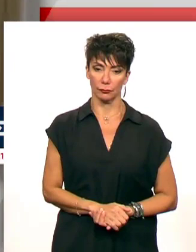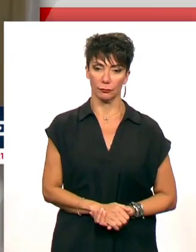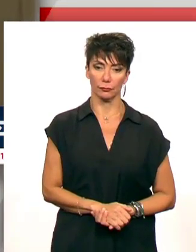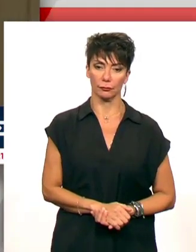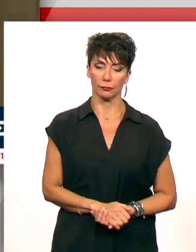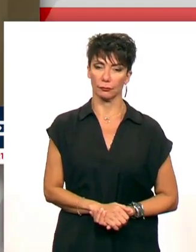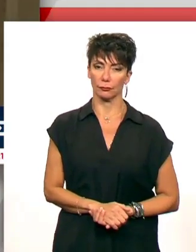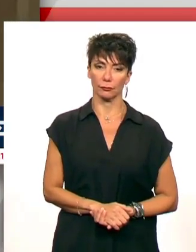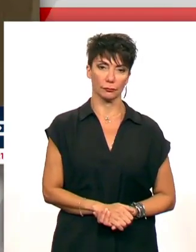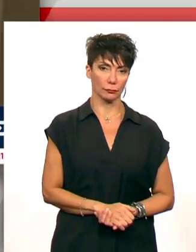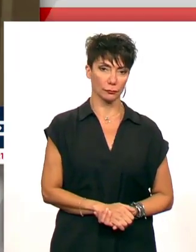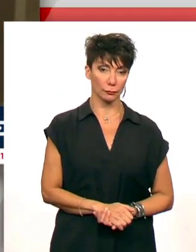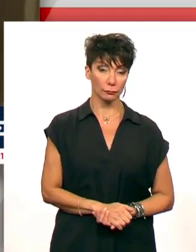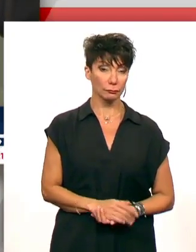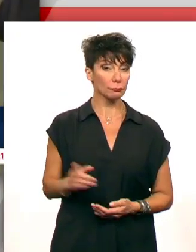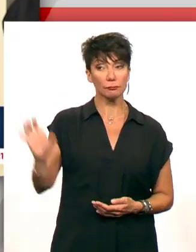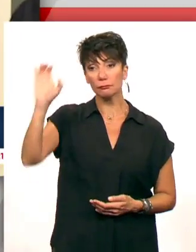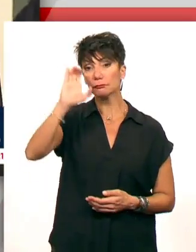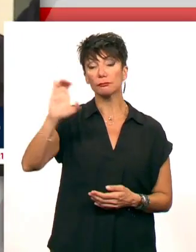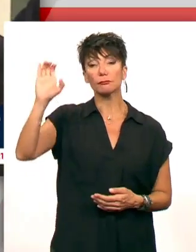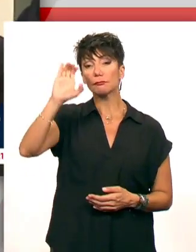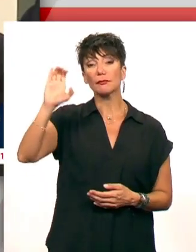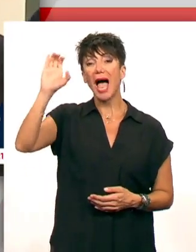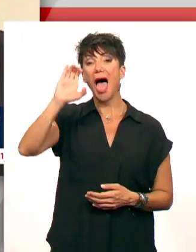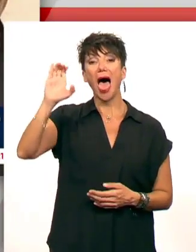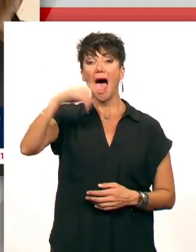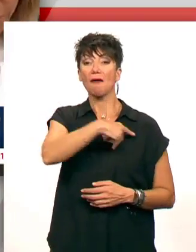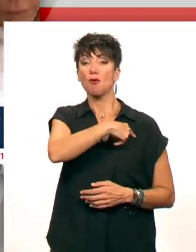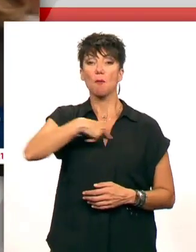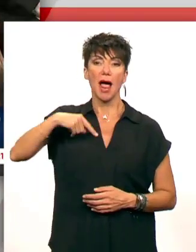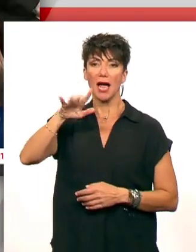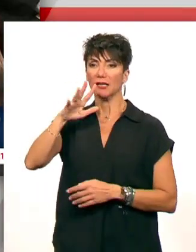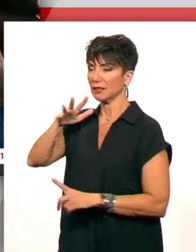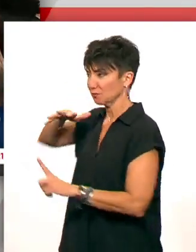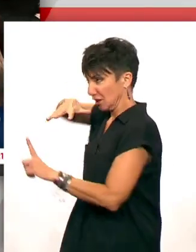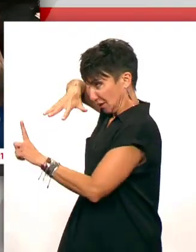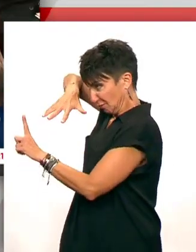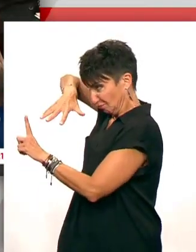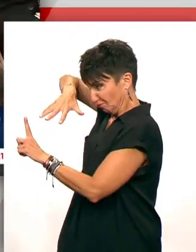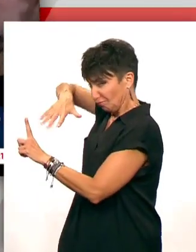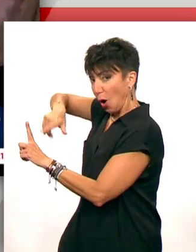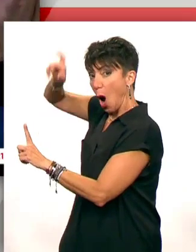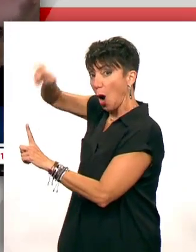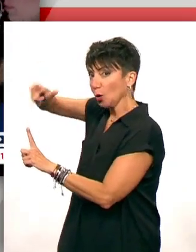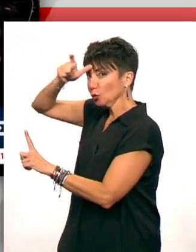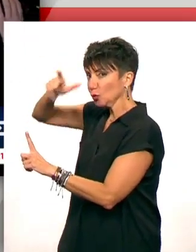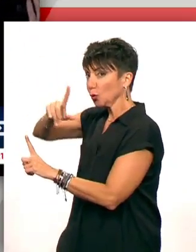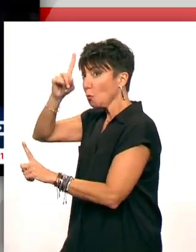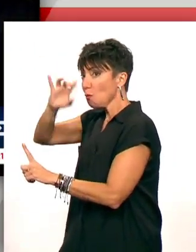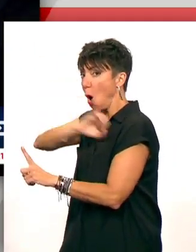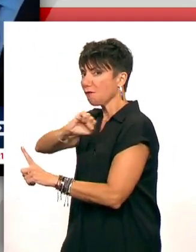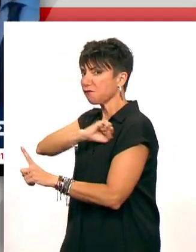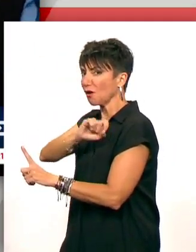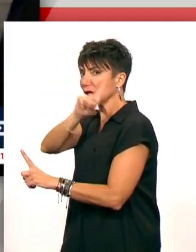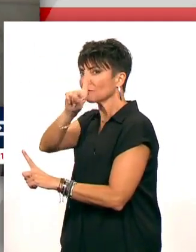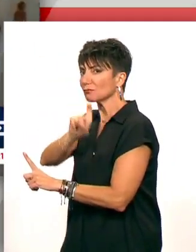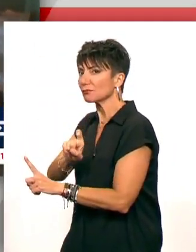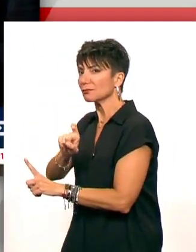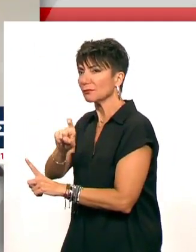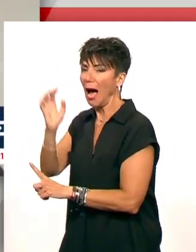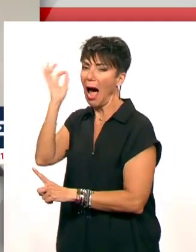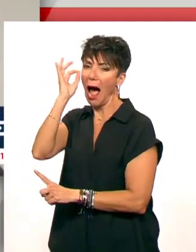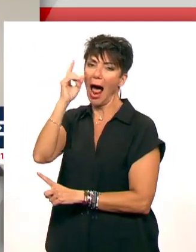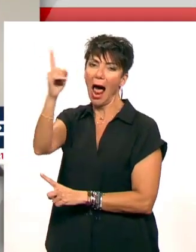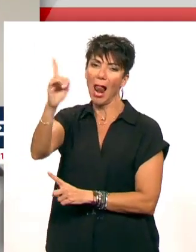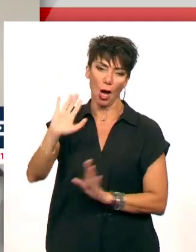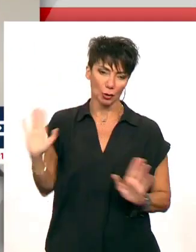Έναν Ευρωπαίου ηγέτη φοβάται ο Ερντογάν, τον Εμμανουέλ Μακρόν για τον οποίο παραπονιέται διαρκώς στη Μέρκελ όπως επισημένουν οι δικοί. Η παρέμβαση της